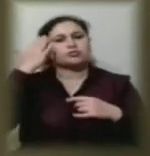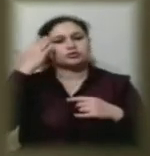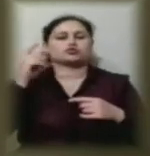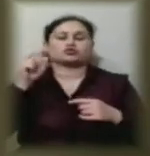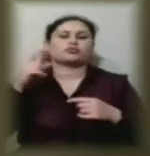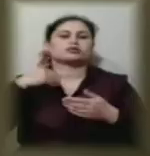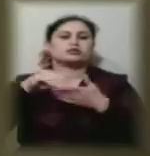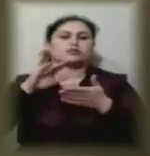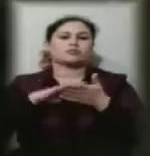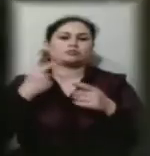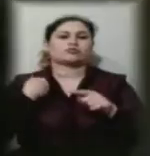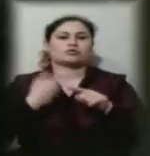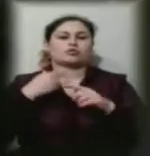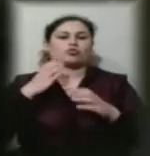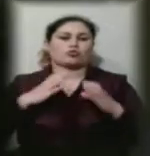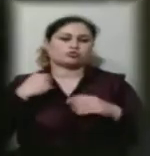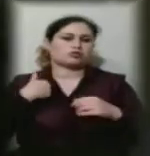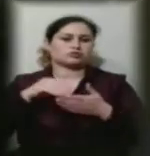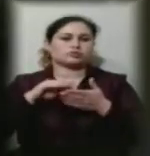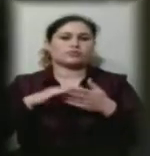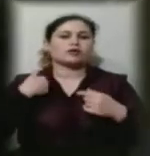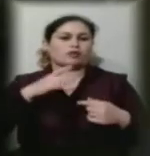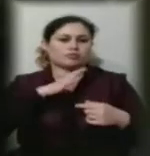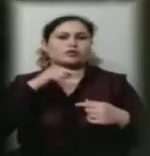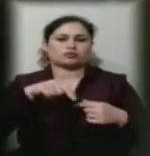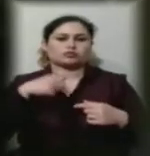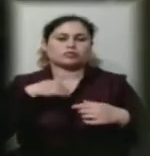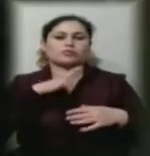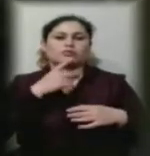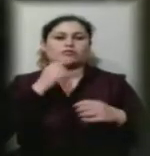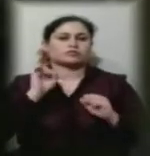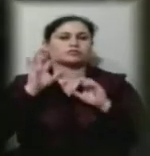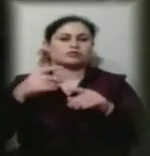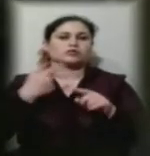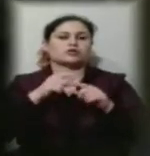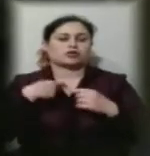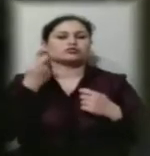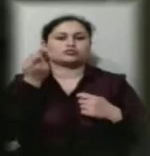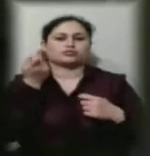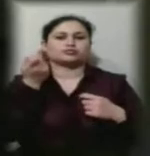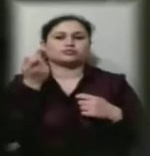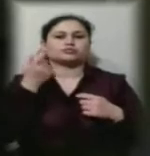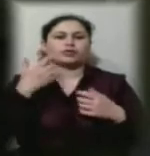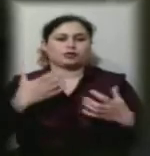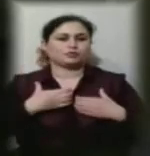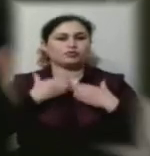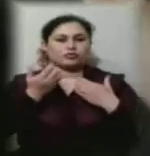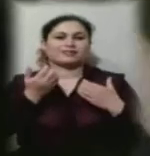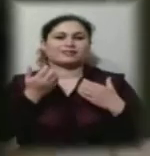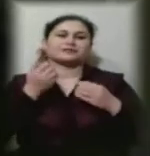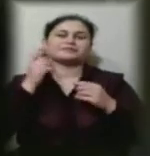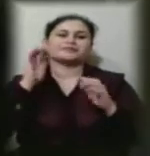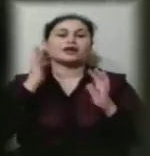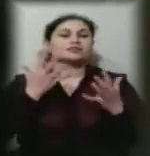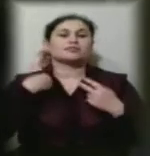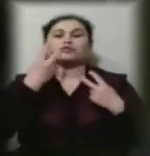такі мистецькі курси. Я тут була і здавала кров, і я трошки злякалася. Якщо б я побачила оці